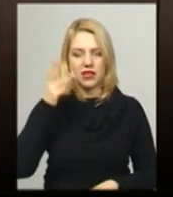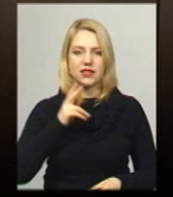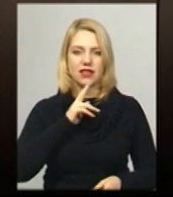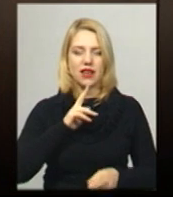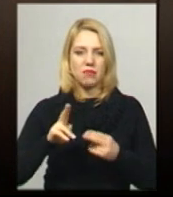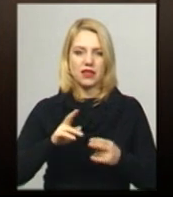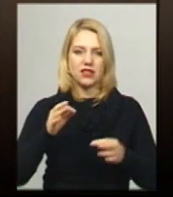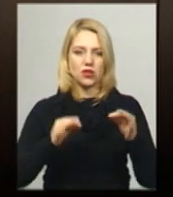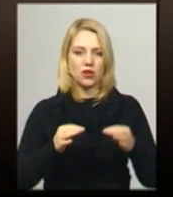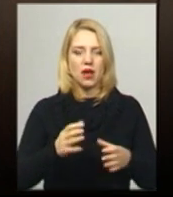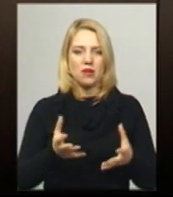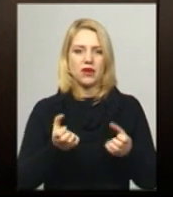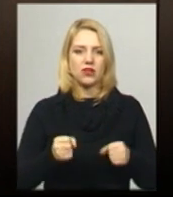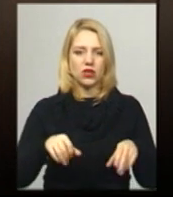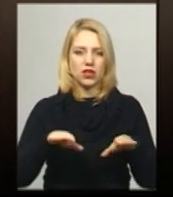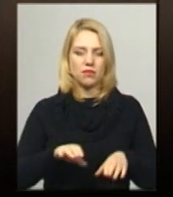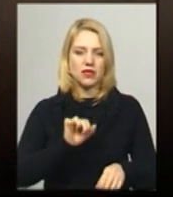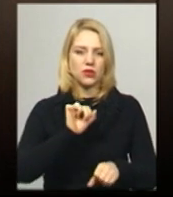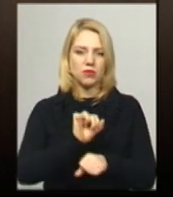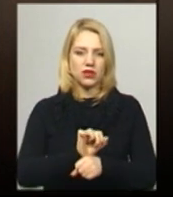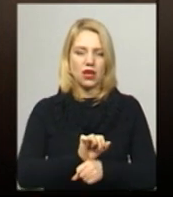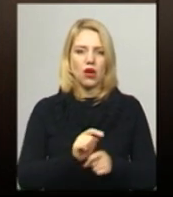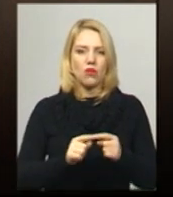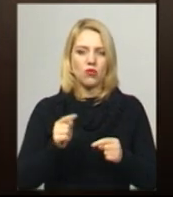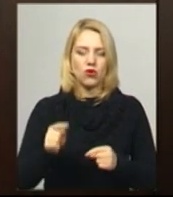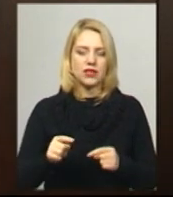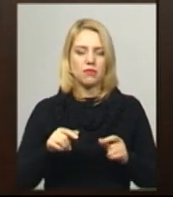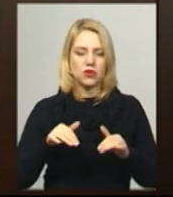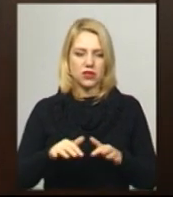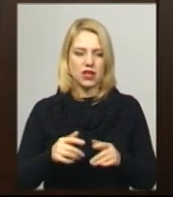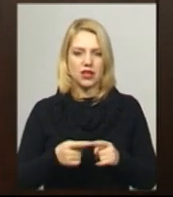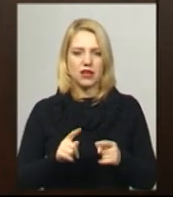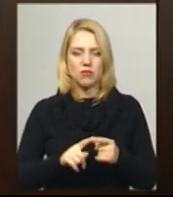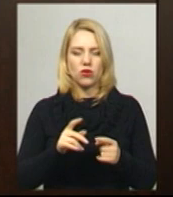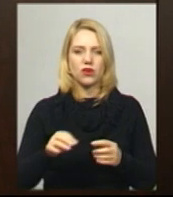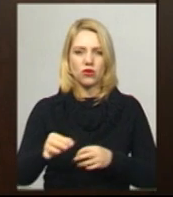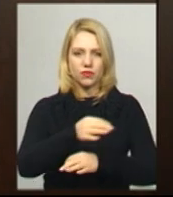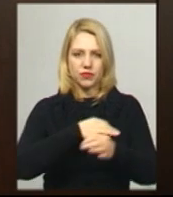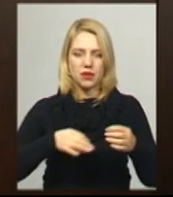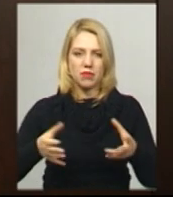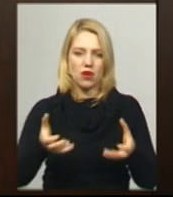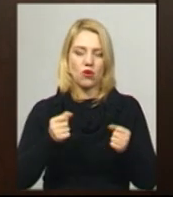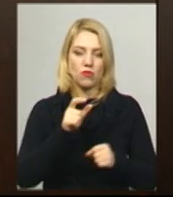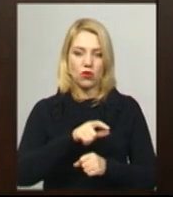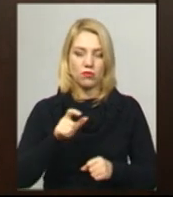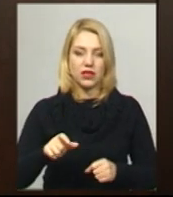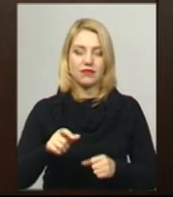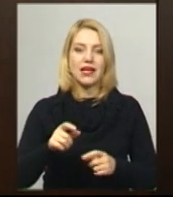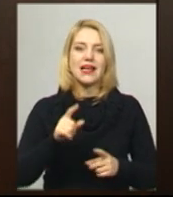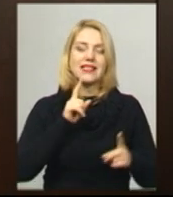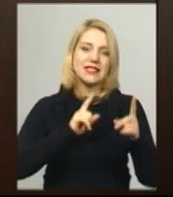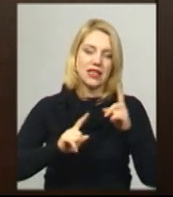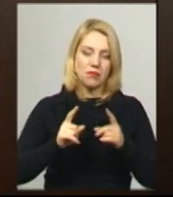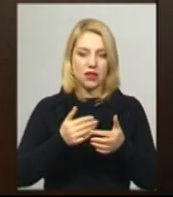прийнято рішення призупинити позапрацесуальну діяльність, саме проведені круглих столів, прийомів громадян, семінарів і